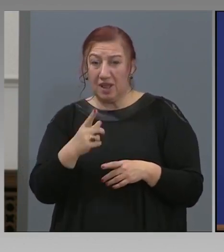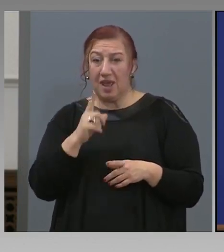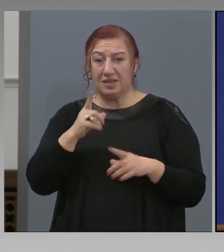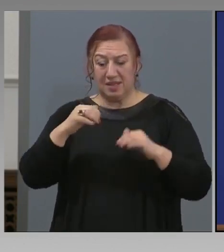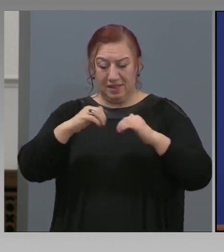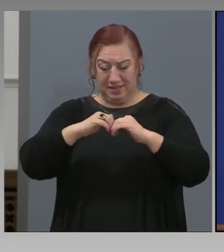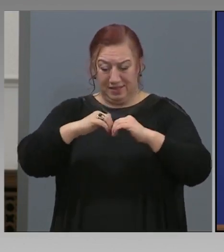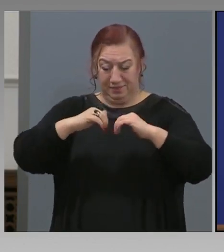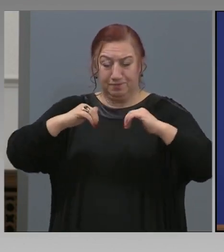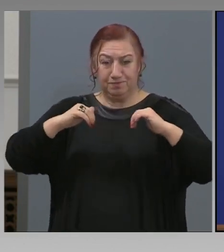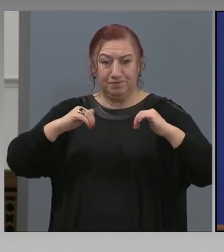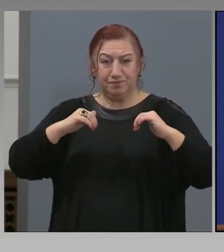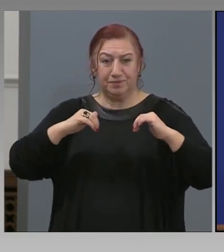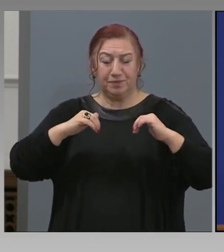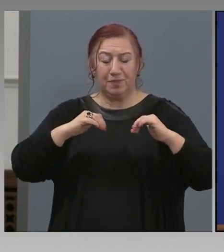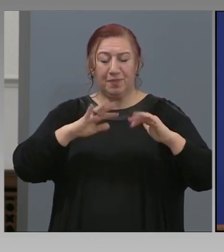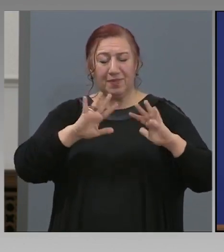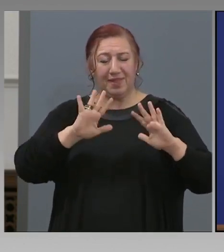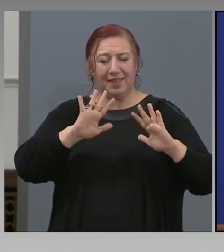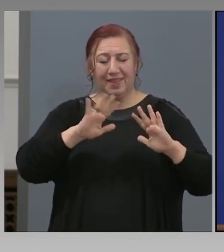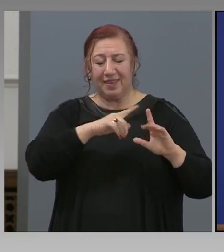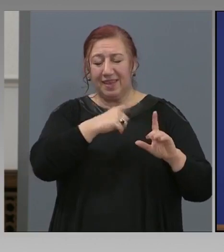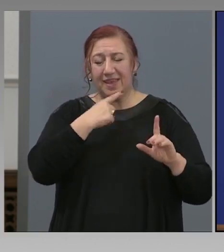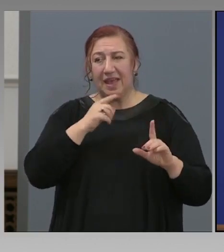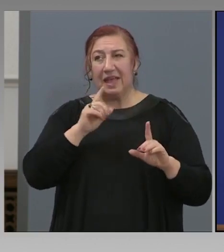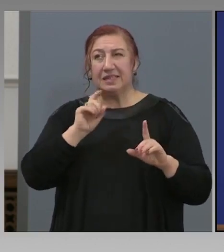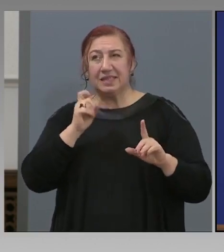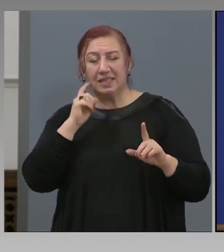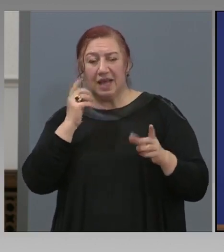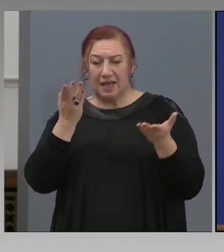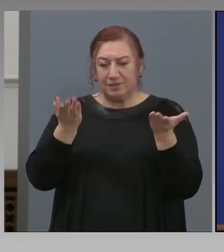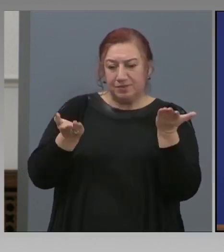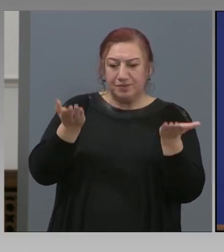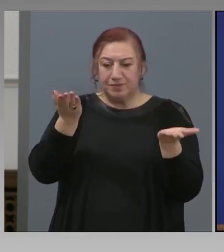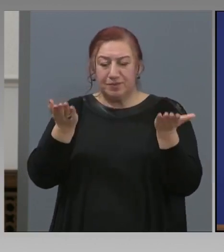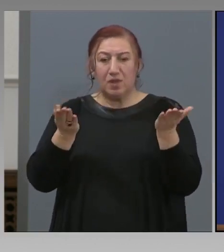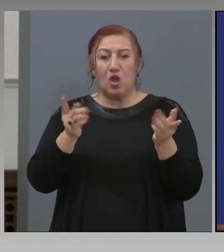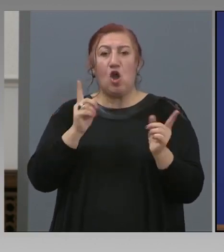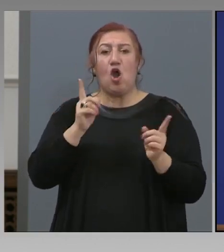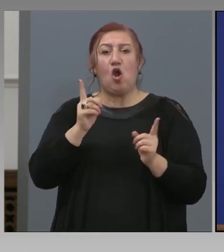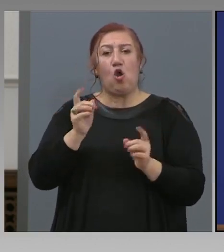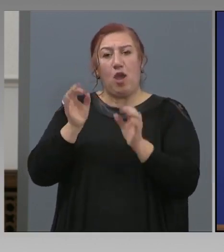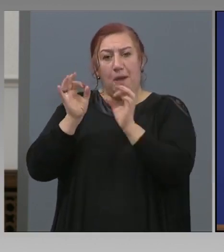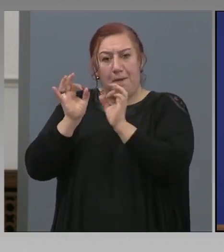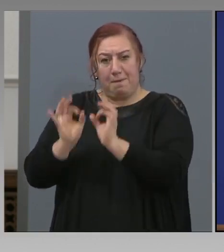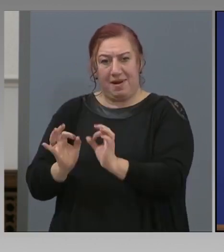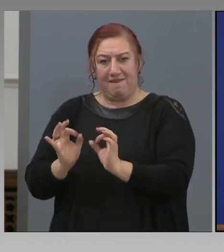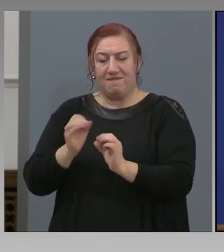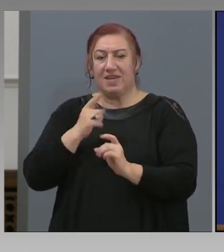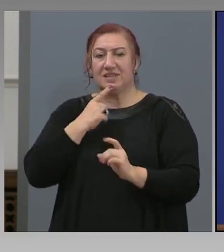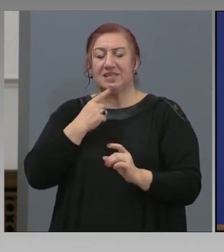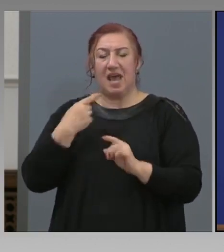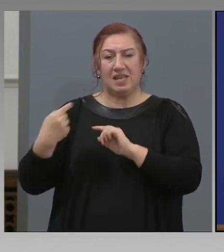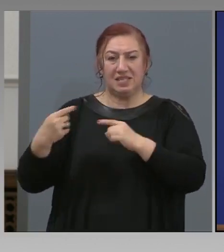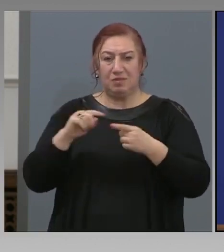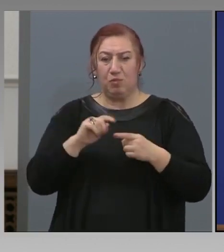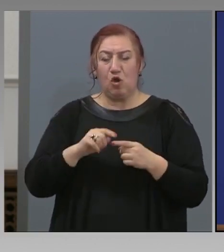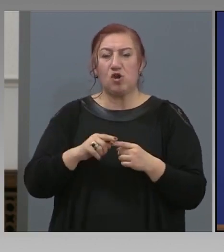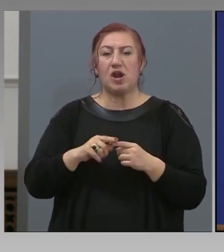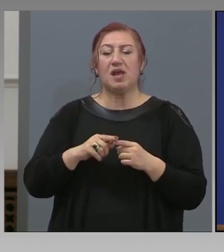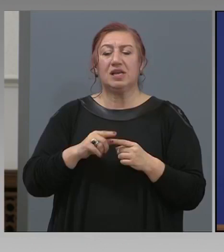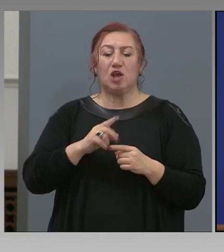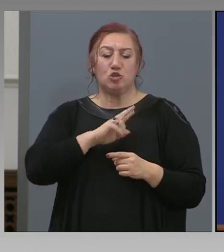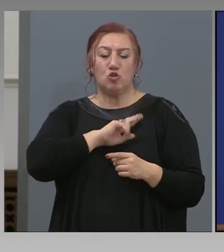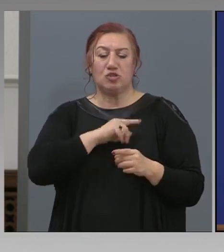разграничат, за да по-точно да отсъдят кой е прав в спора за социалната изолация, между мене